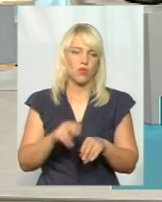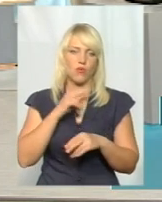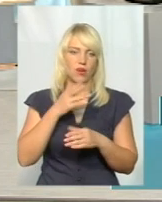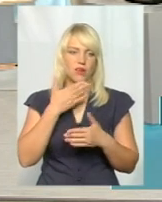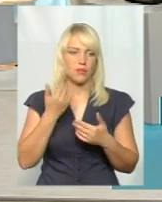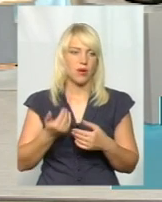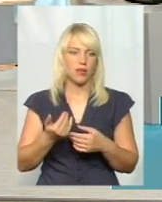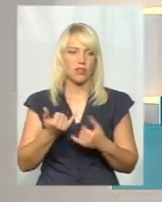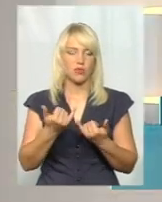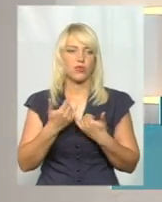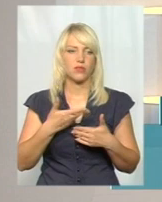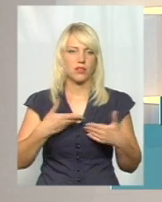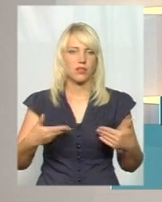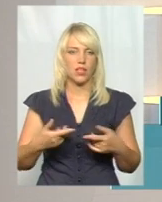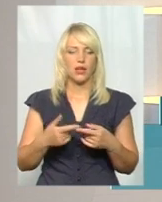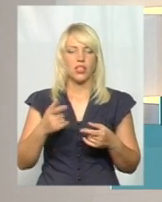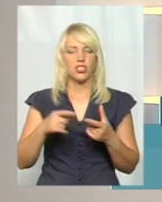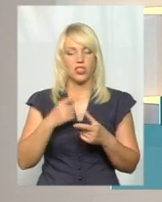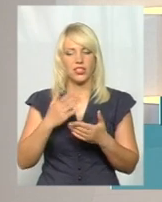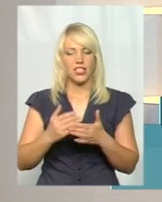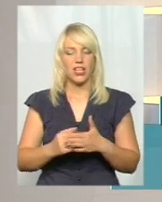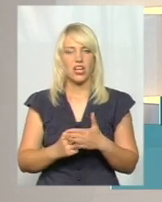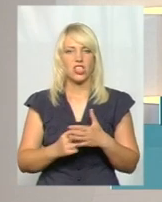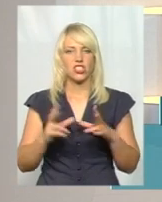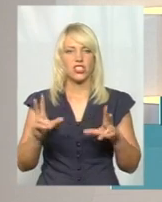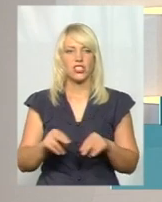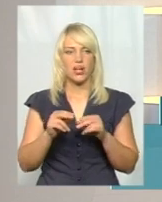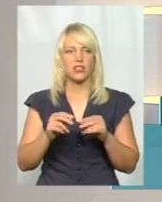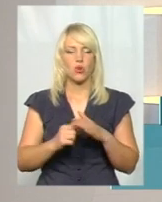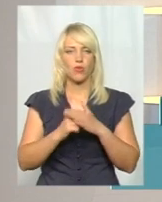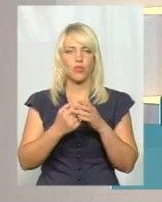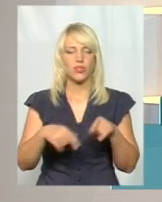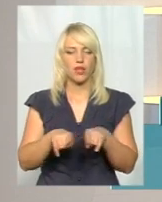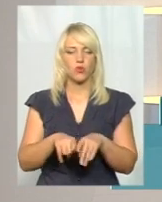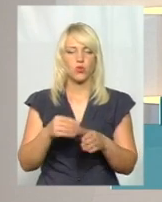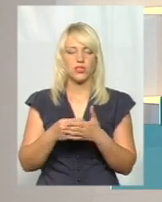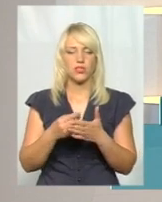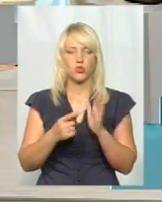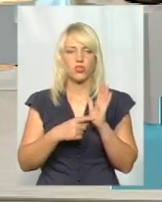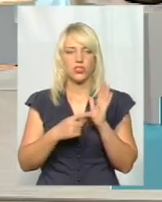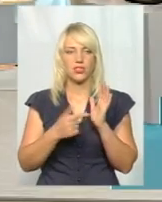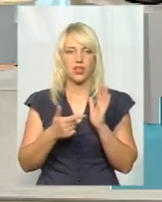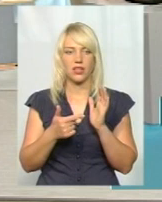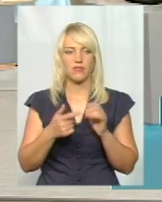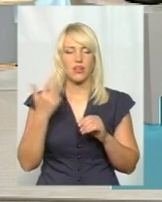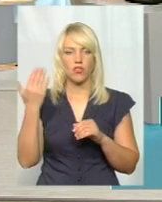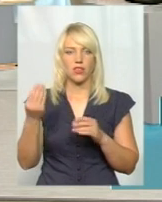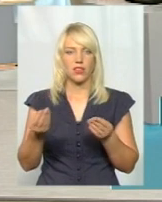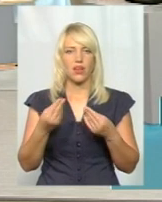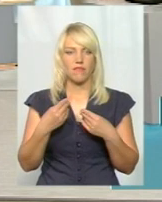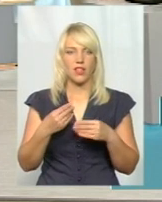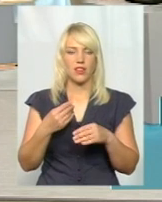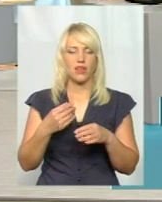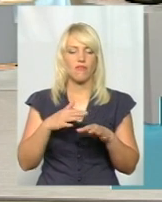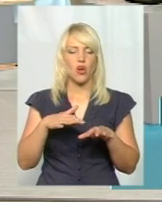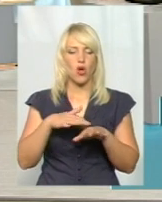Чи є шанси у перевізників обґрунтувати отаку ціну в 6 гривень, як щойно говорив? Ну, вони подавали розрахунки і на більшу суму.